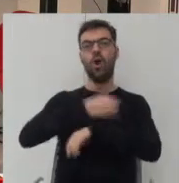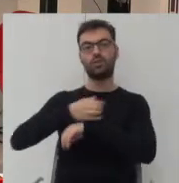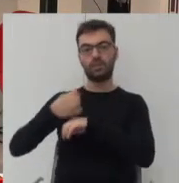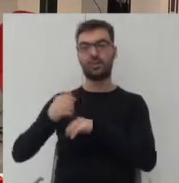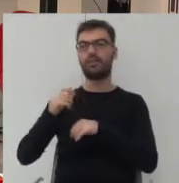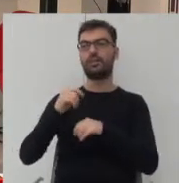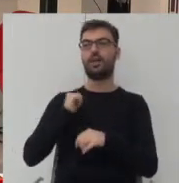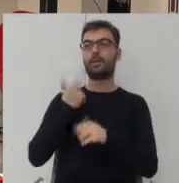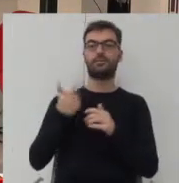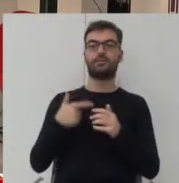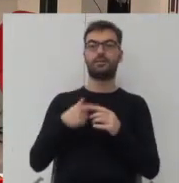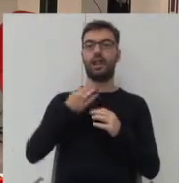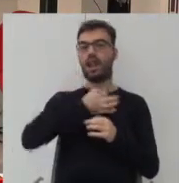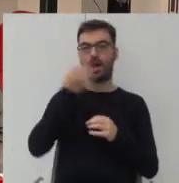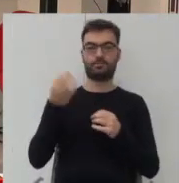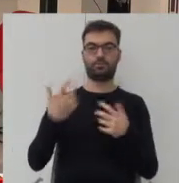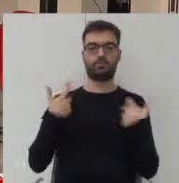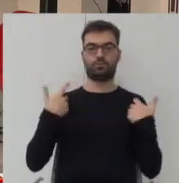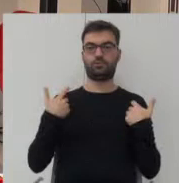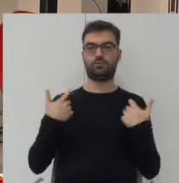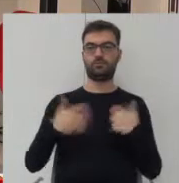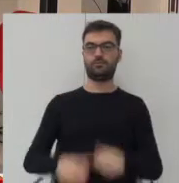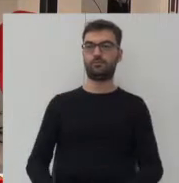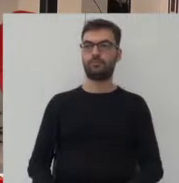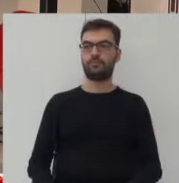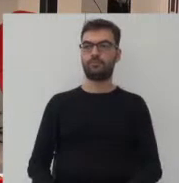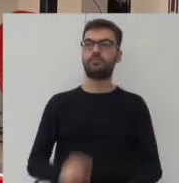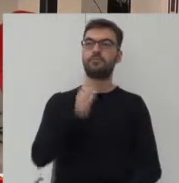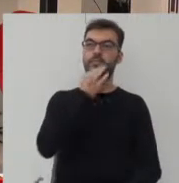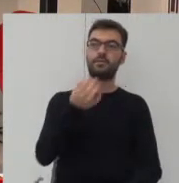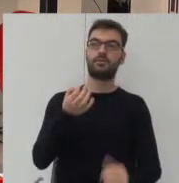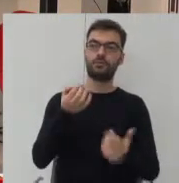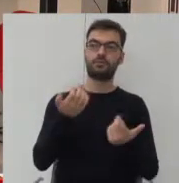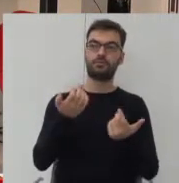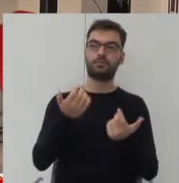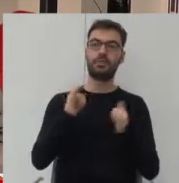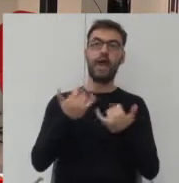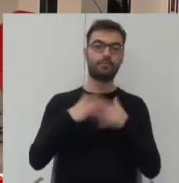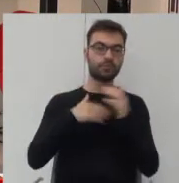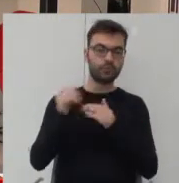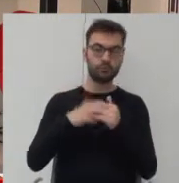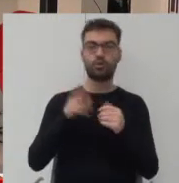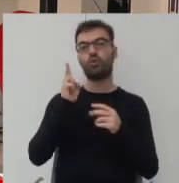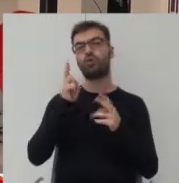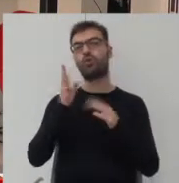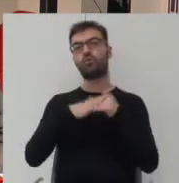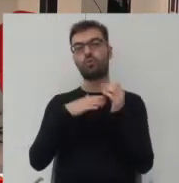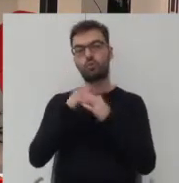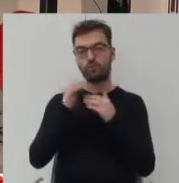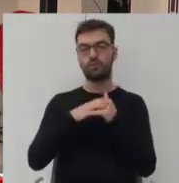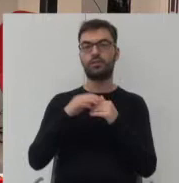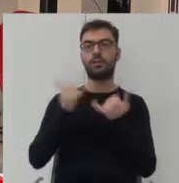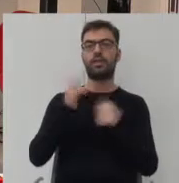że ono będzie lepsze do życia i wtedy pytanie o to, jak budujemy, kto to wybudował, bądź jaki